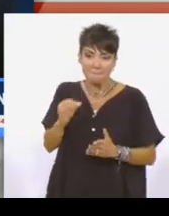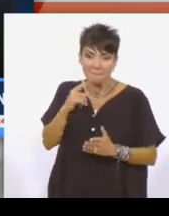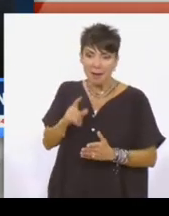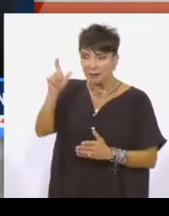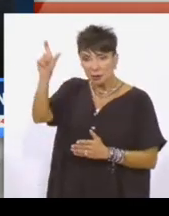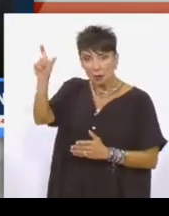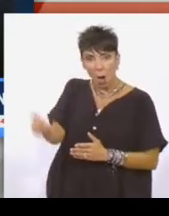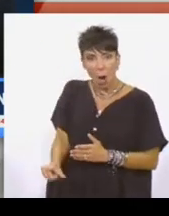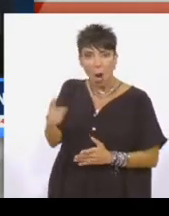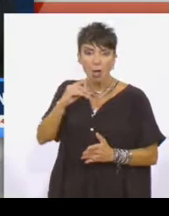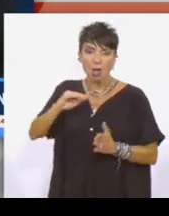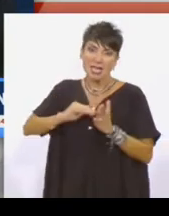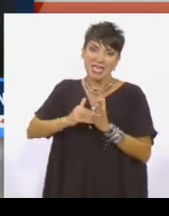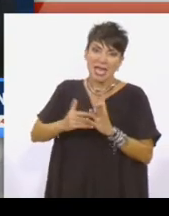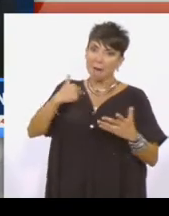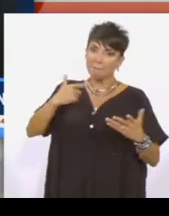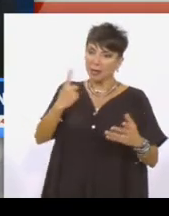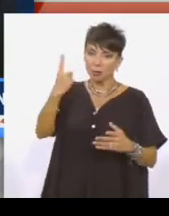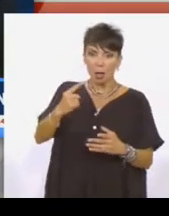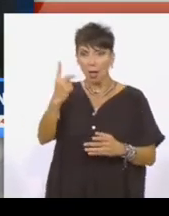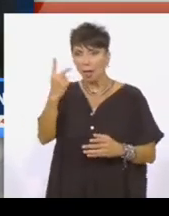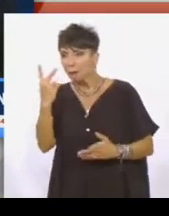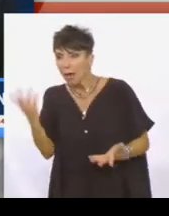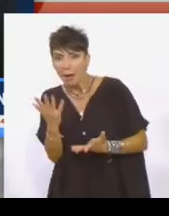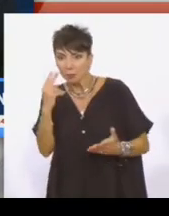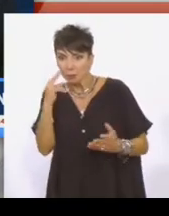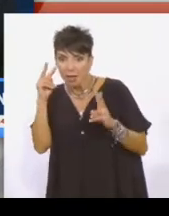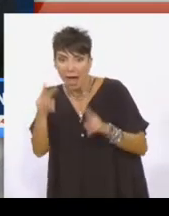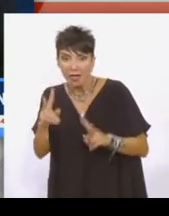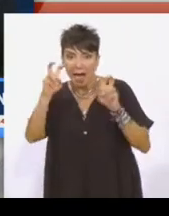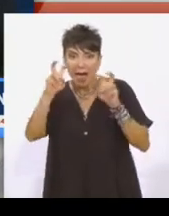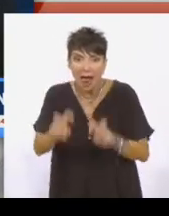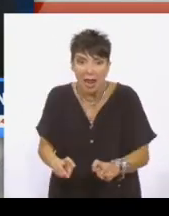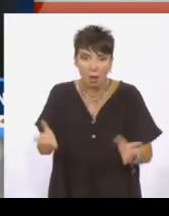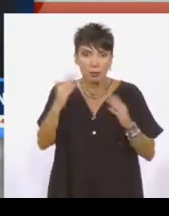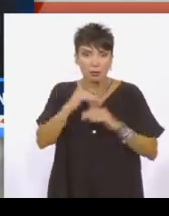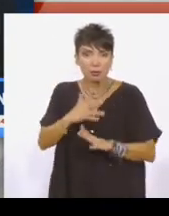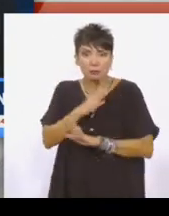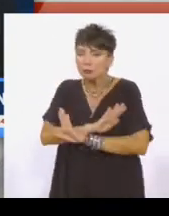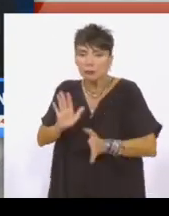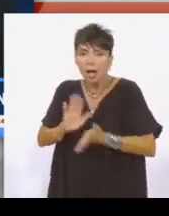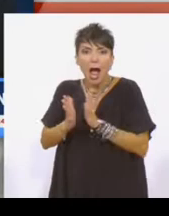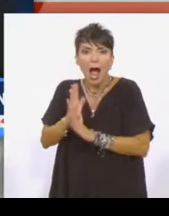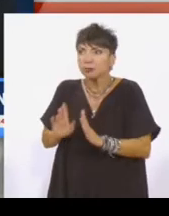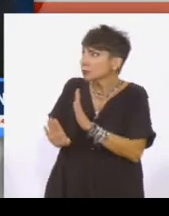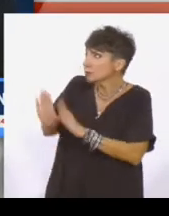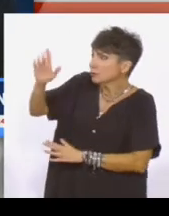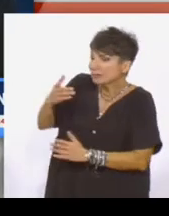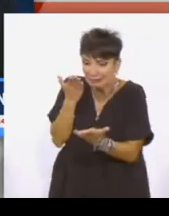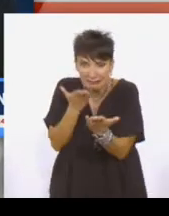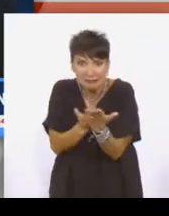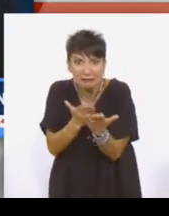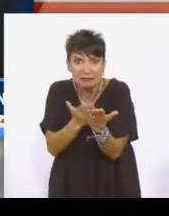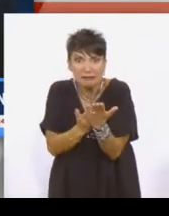διαθέσεις ενός υπαλλήλου, δεν υπάρχει δεύτερο και τρίτο μάτη, δεν υπάρχει έλεγχος, δεν υπάρχει κάποιος που να πει ρε παιδιά τι